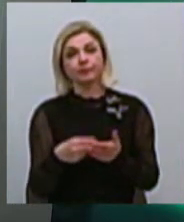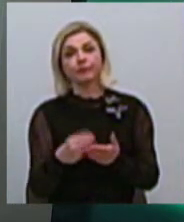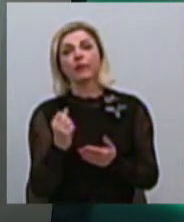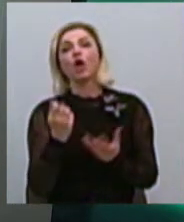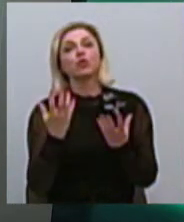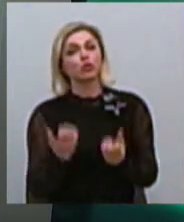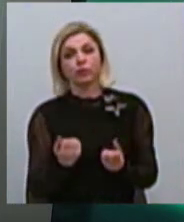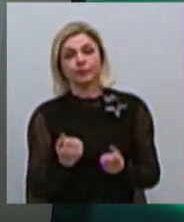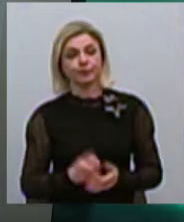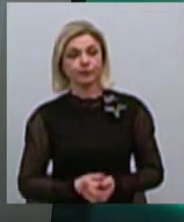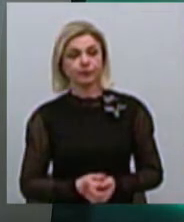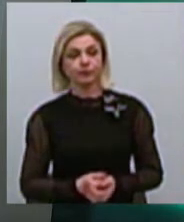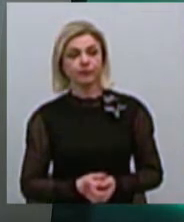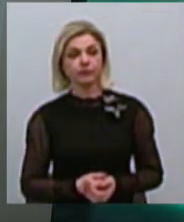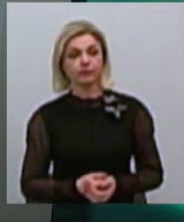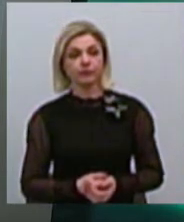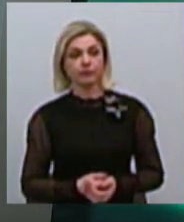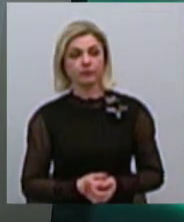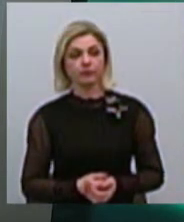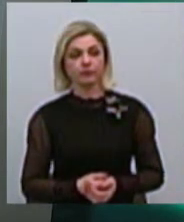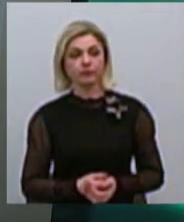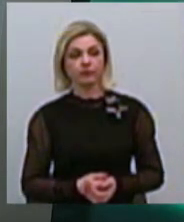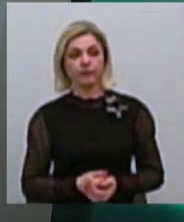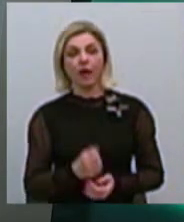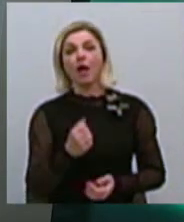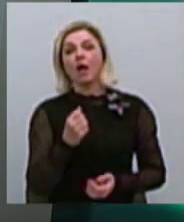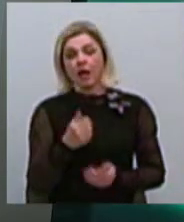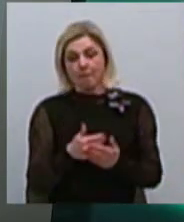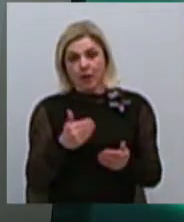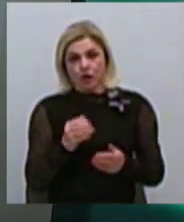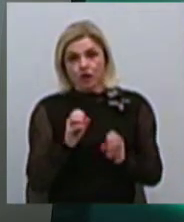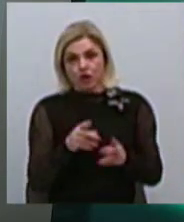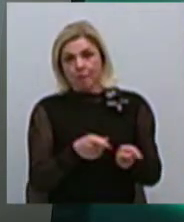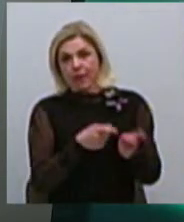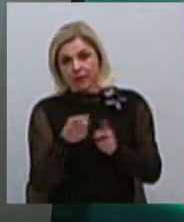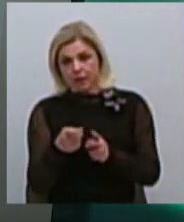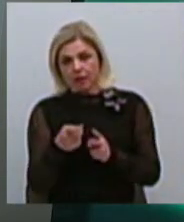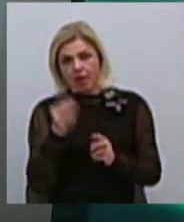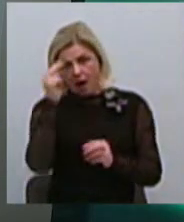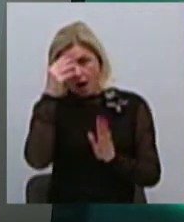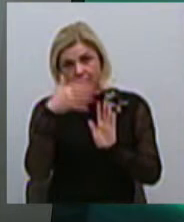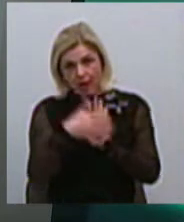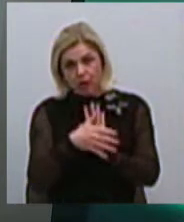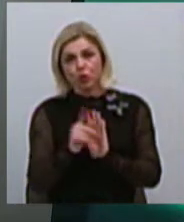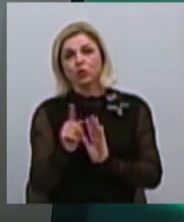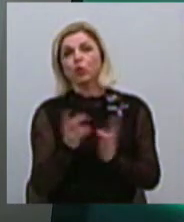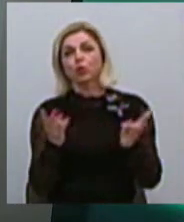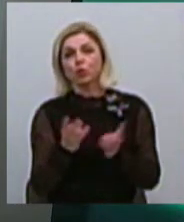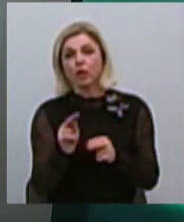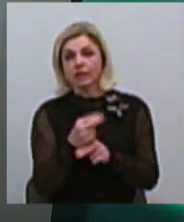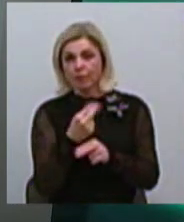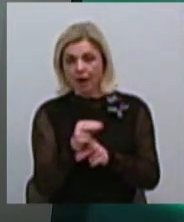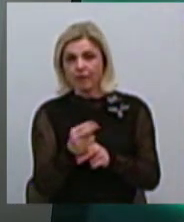Давайте ми, прежде чем ми перейдемо к такому більш глибокому аналізу, що треба ще ісправити, давайте все-таки ми